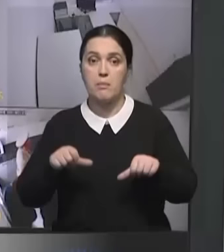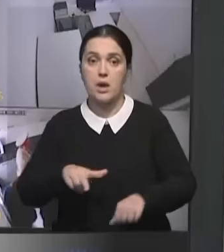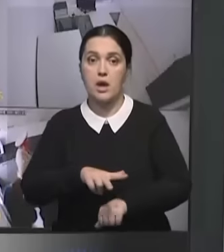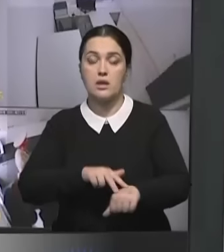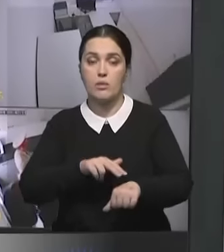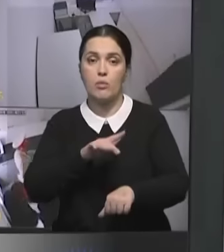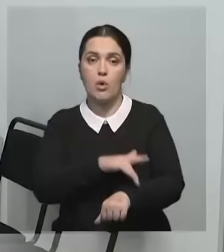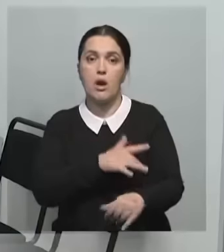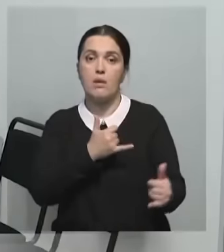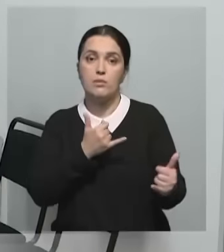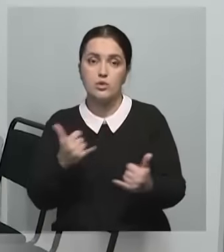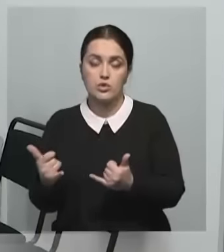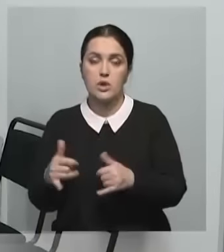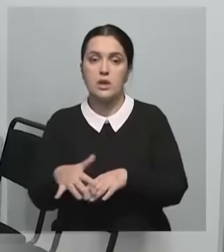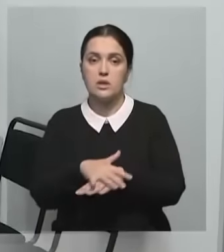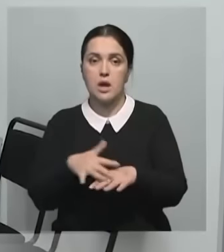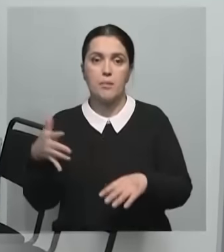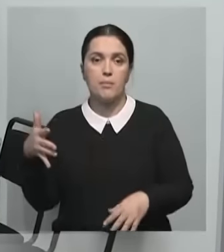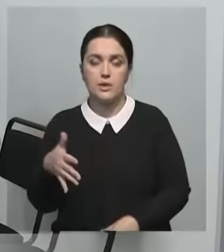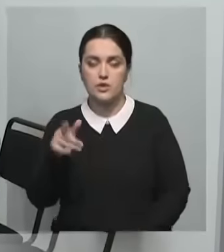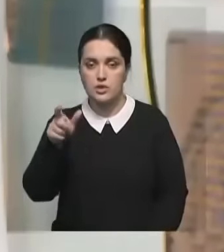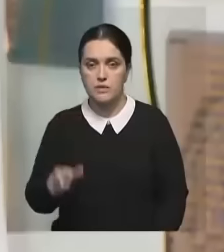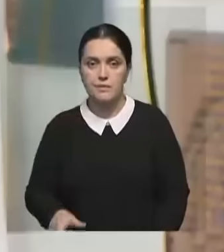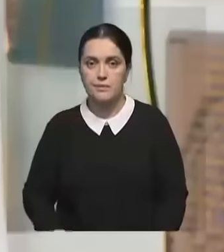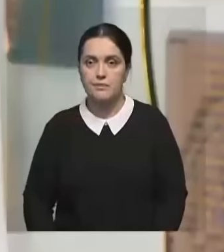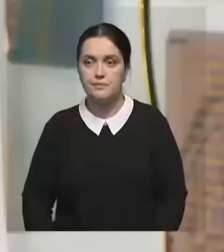будут обслуживать местное население в 5000 человек.